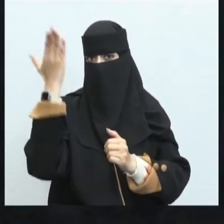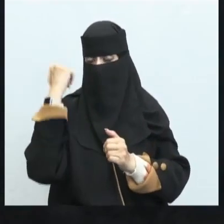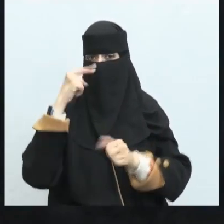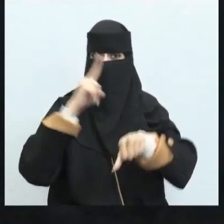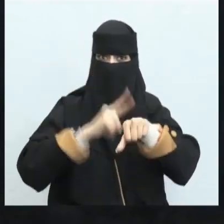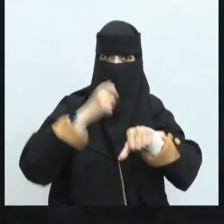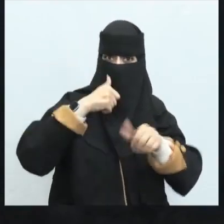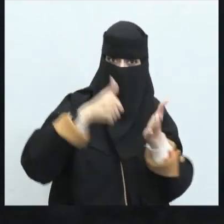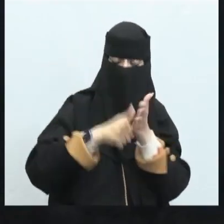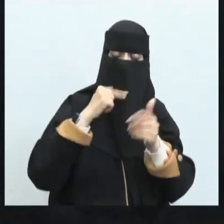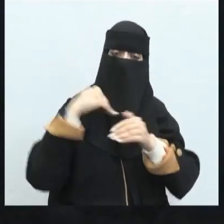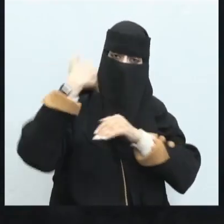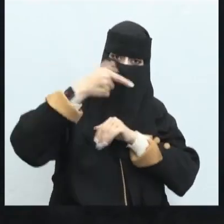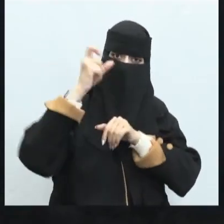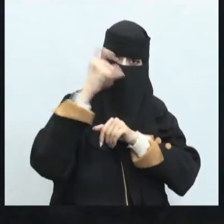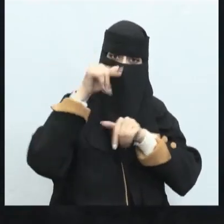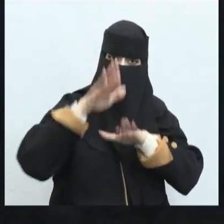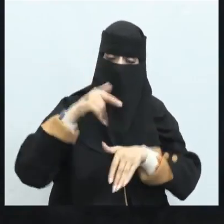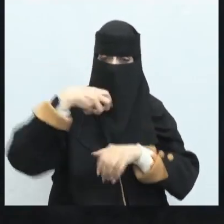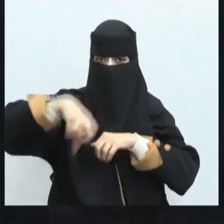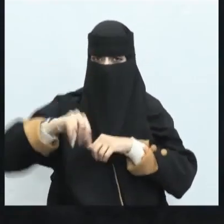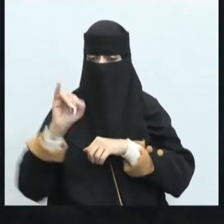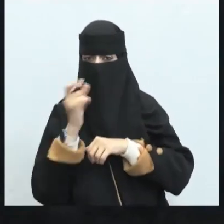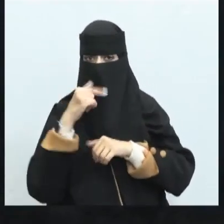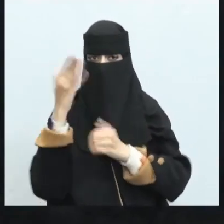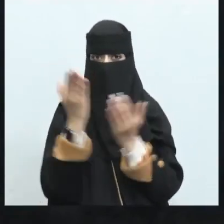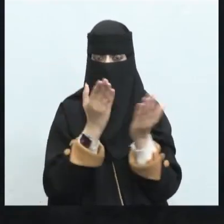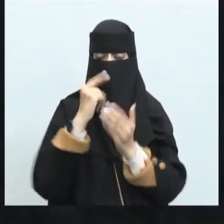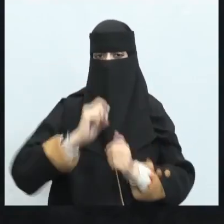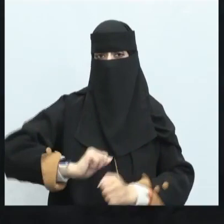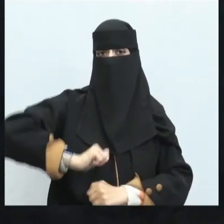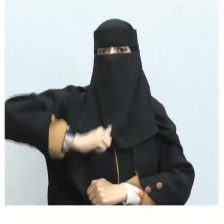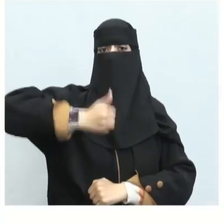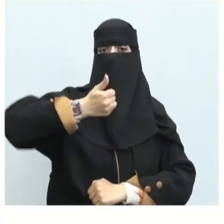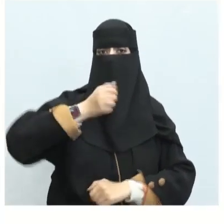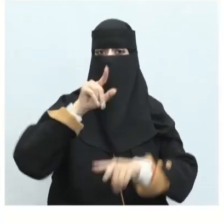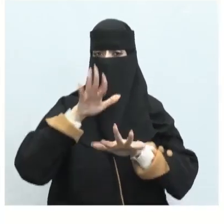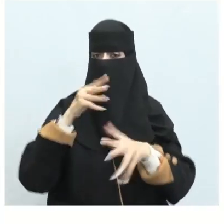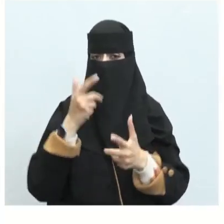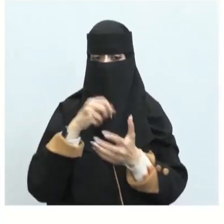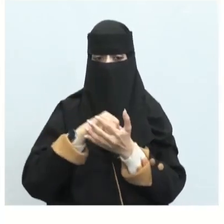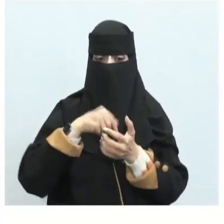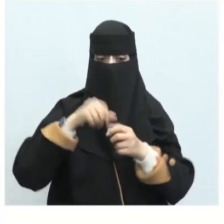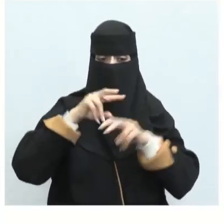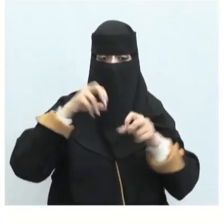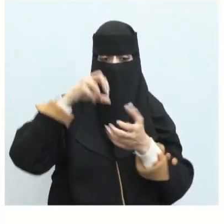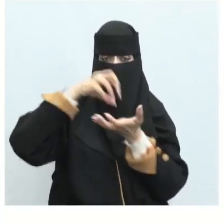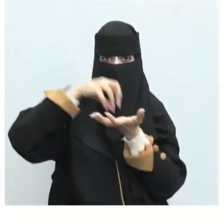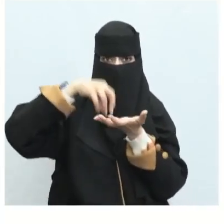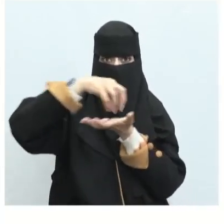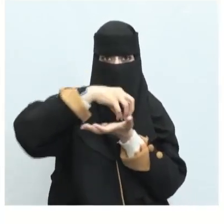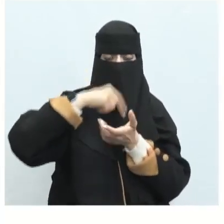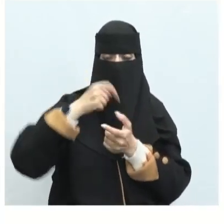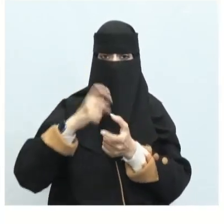معلقته أو جزء من المعلقة مفتخرا هنا يفخر بمناقب قومه يتحدث فيها عن